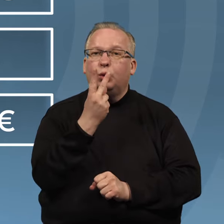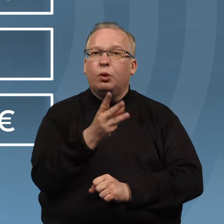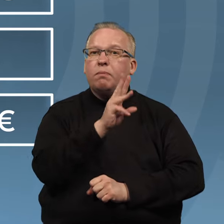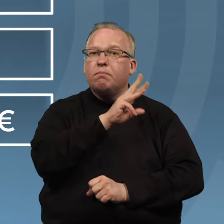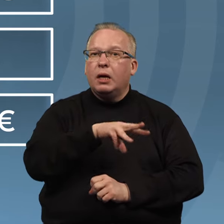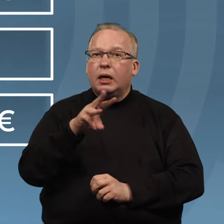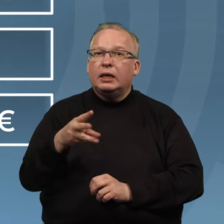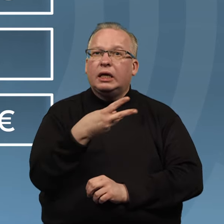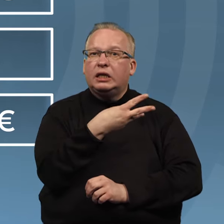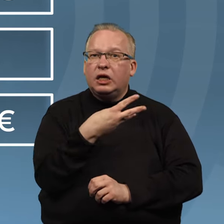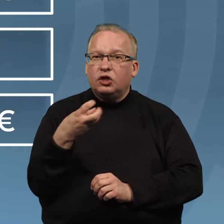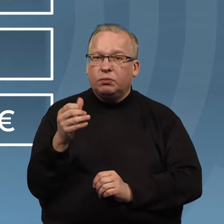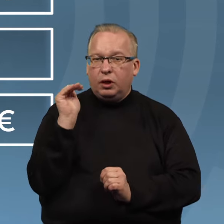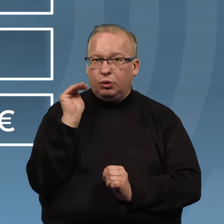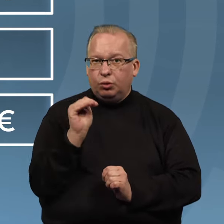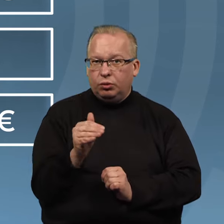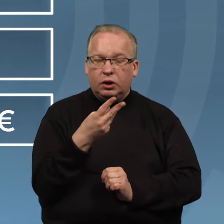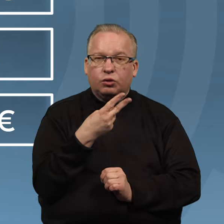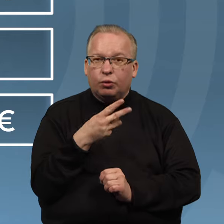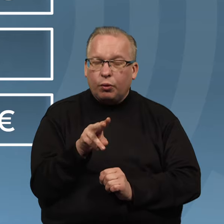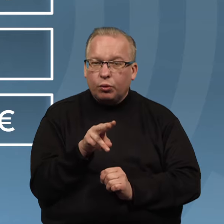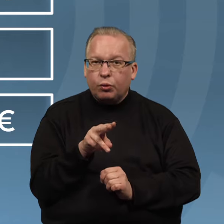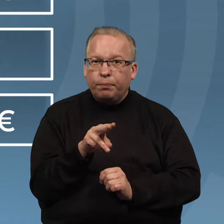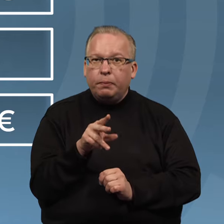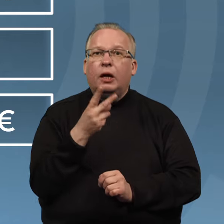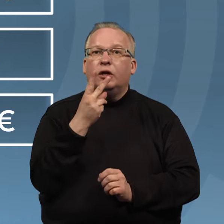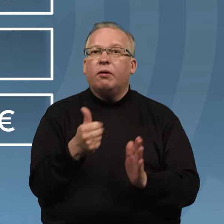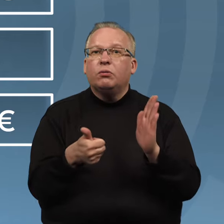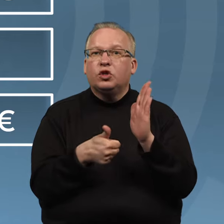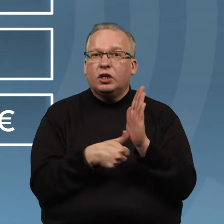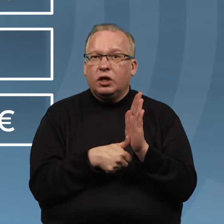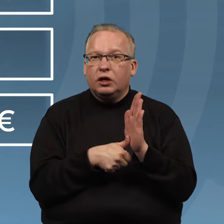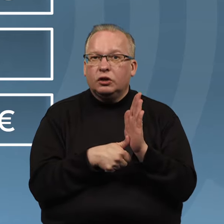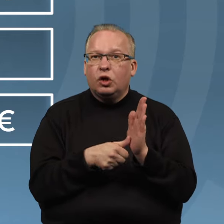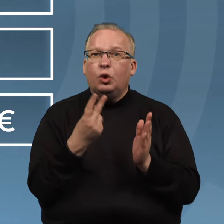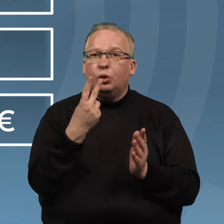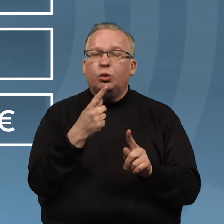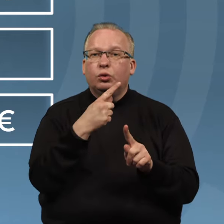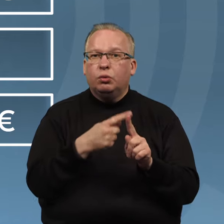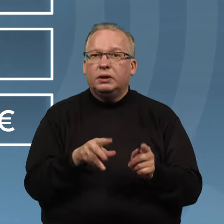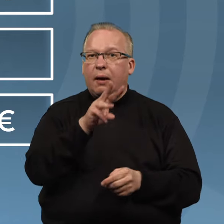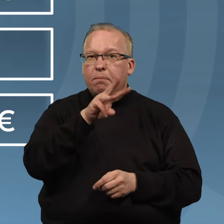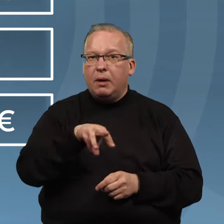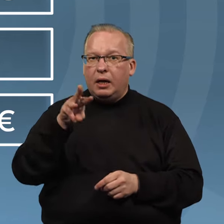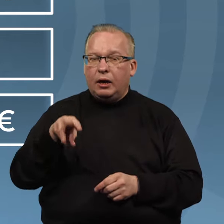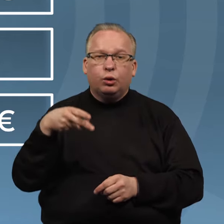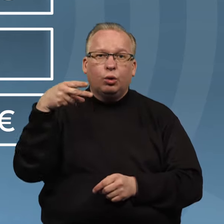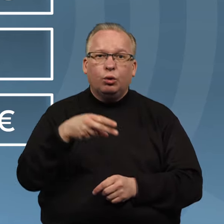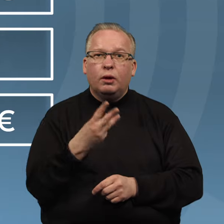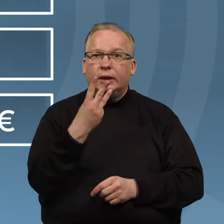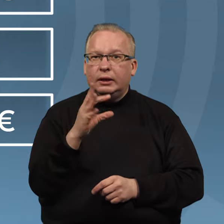380 milijonų eurų, 2026 – 2,5 milijardo, o 2030